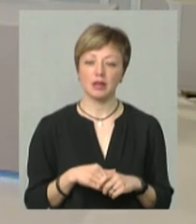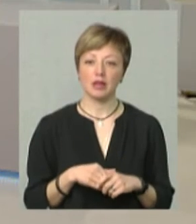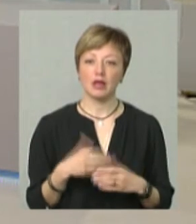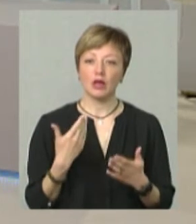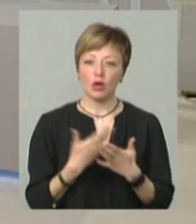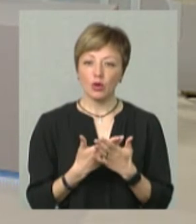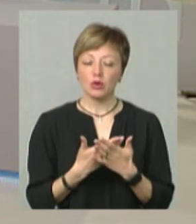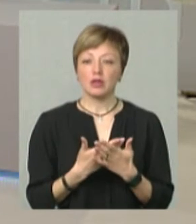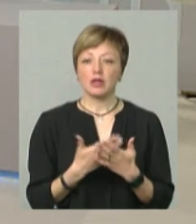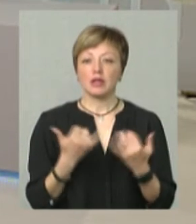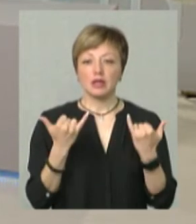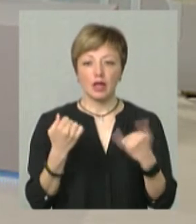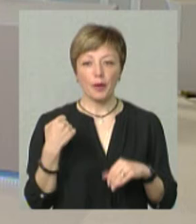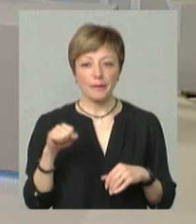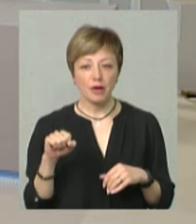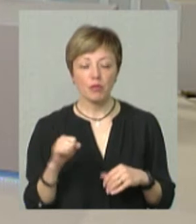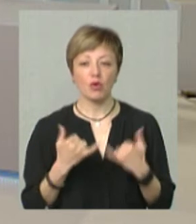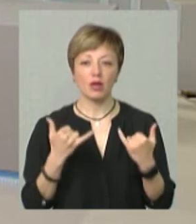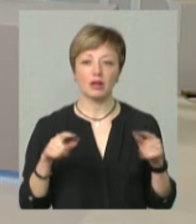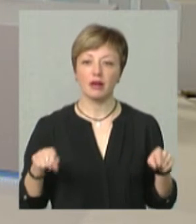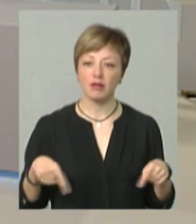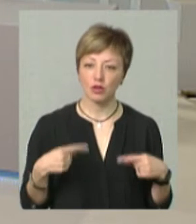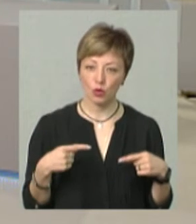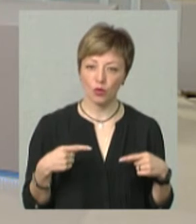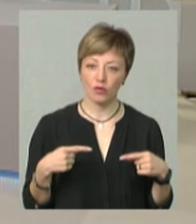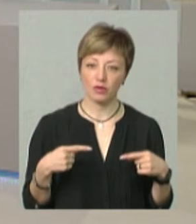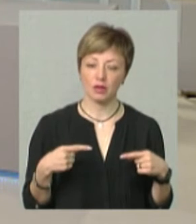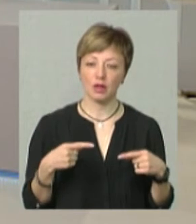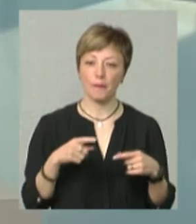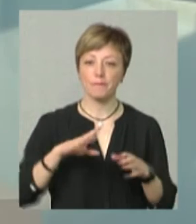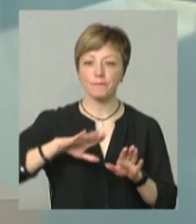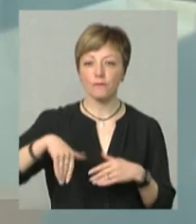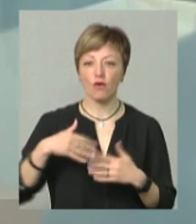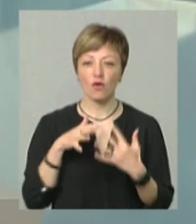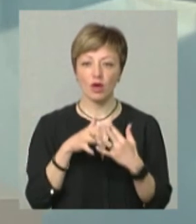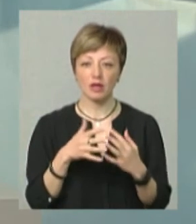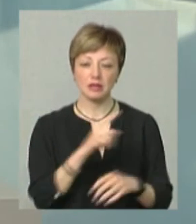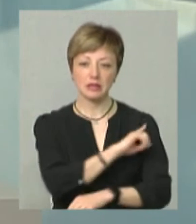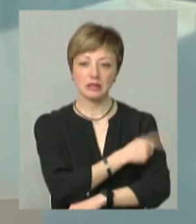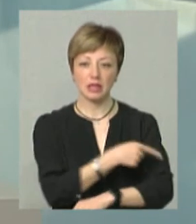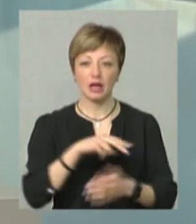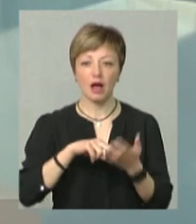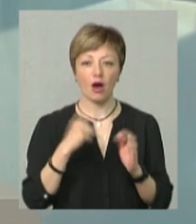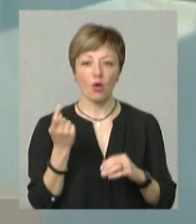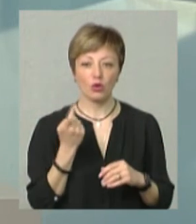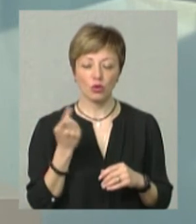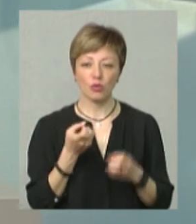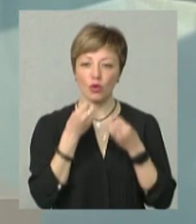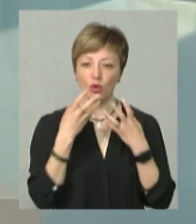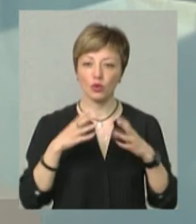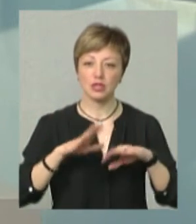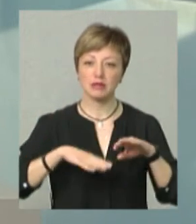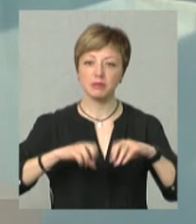власне, для перемоги, для відновлення повоєнного потрібна сильна економіка і хороші